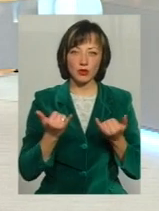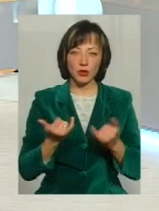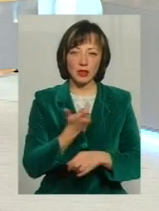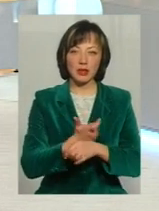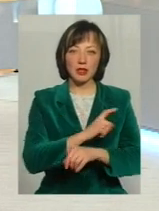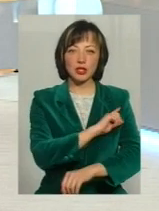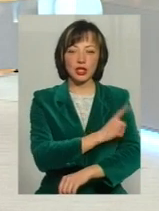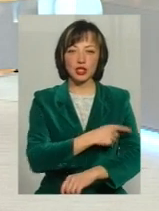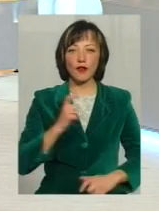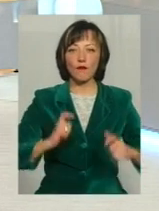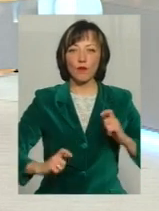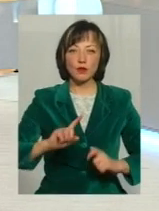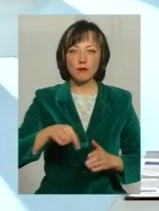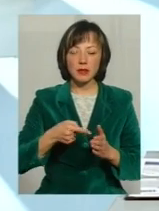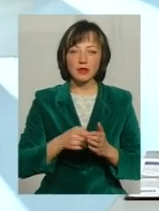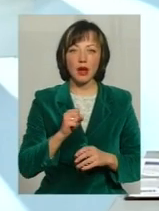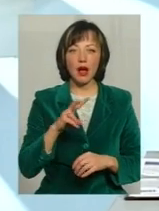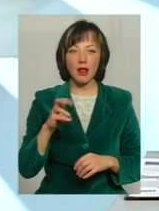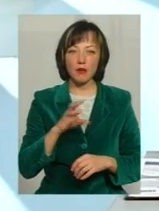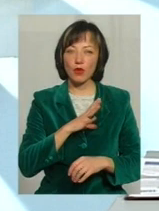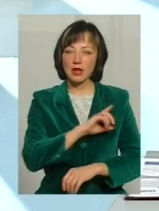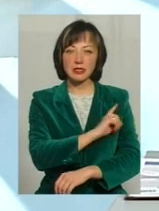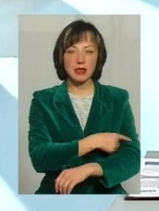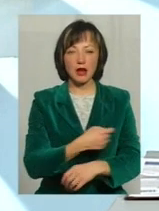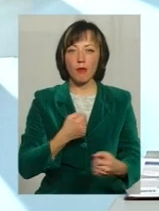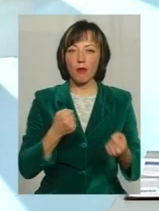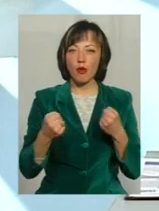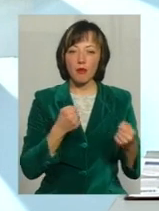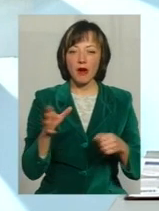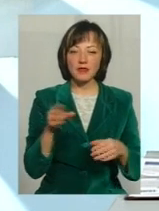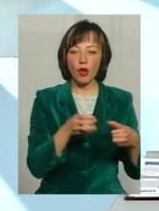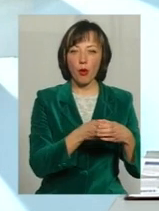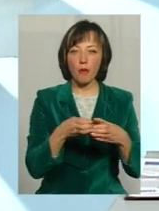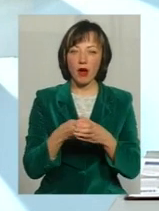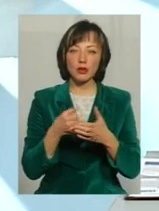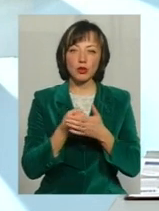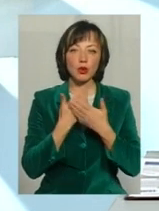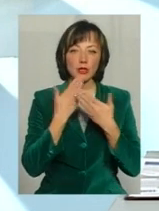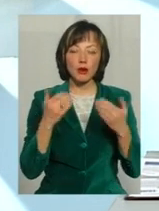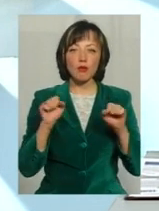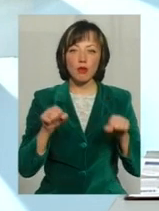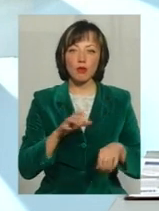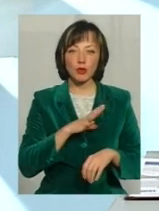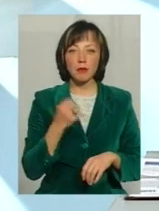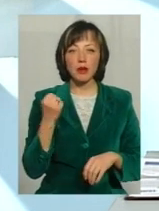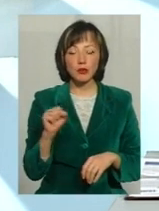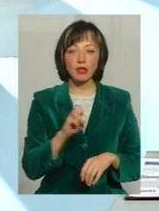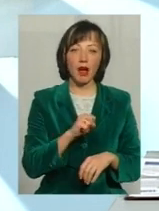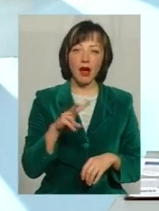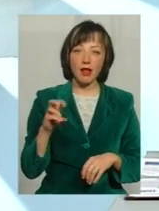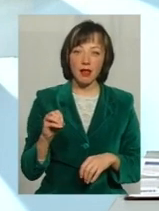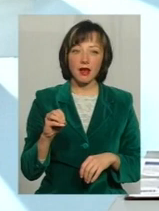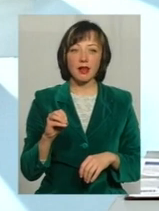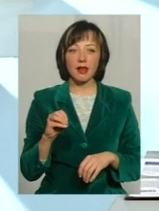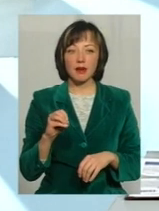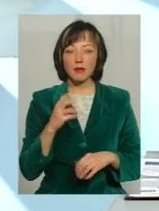в місті Але була дуже сильна боротьба І всі команди, буквально до останнього, могли бути переможцями Але і